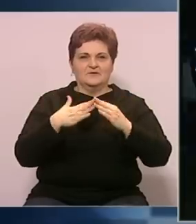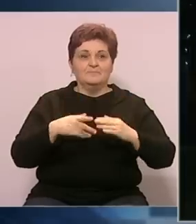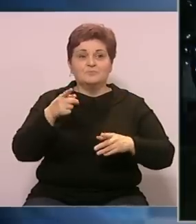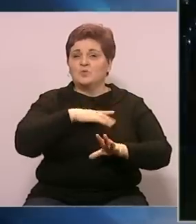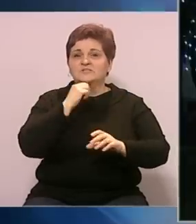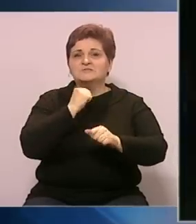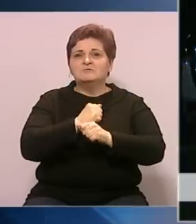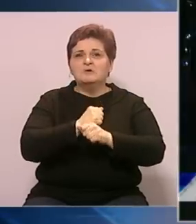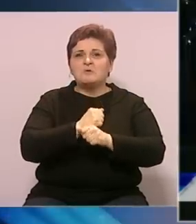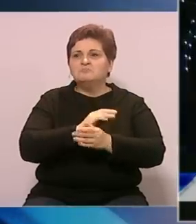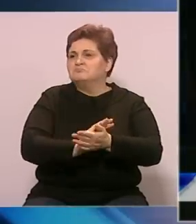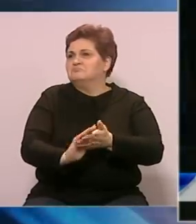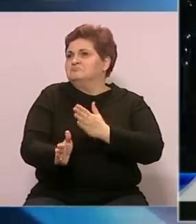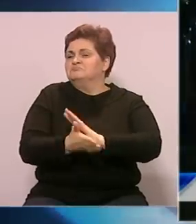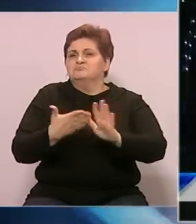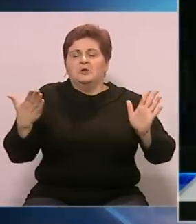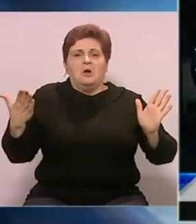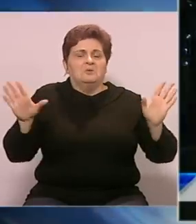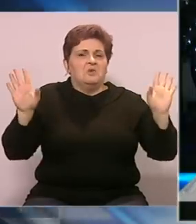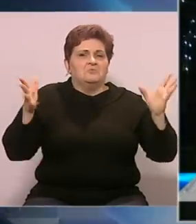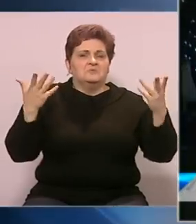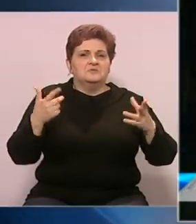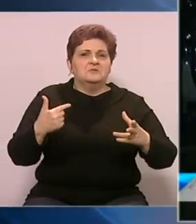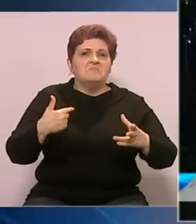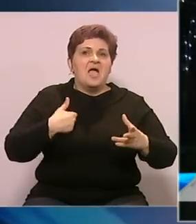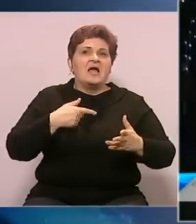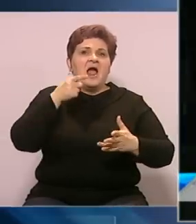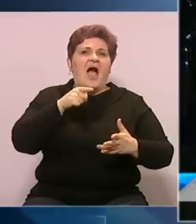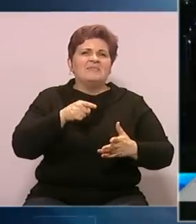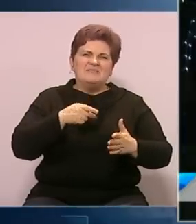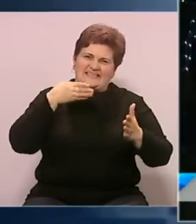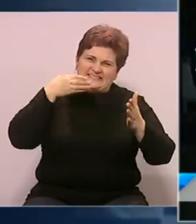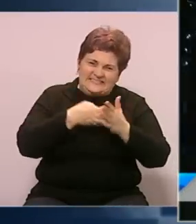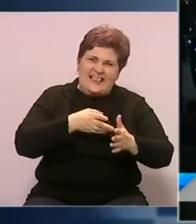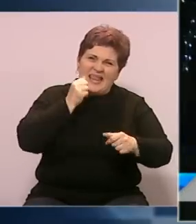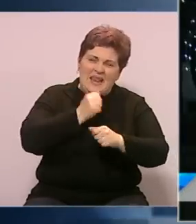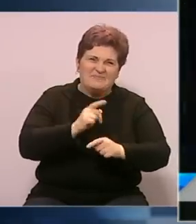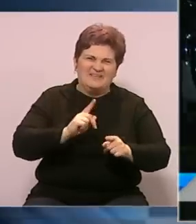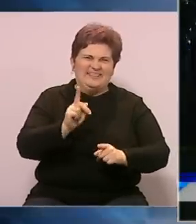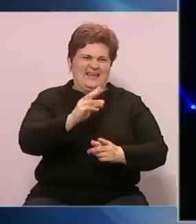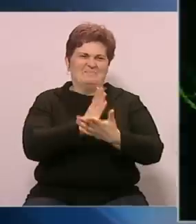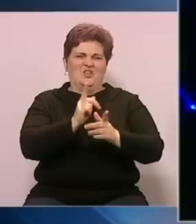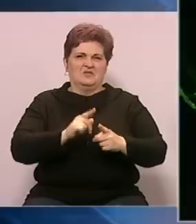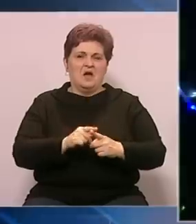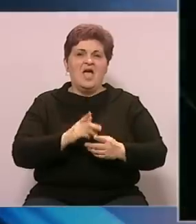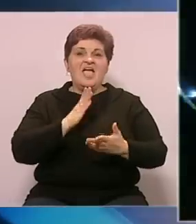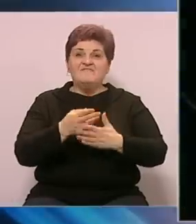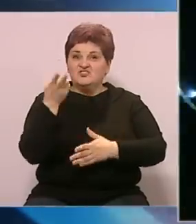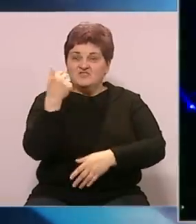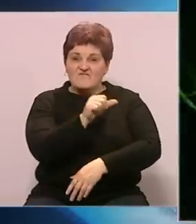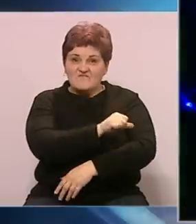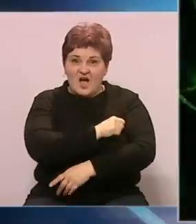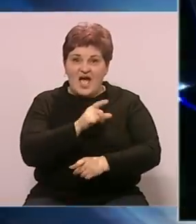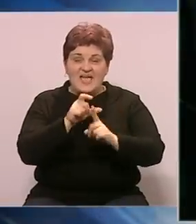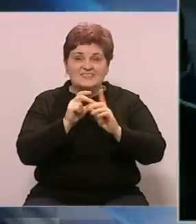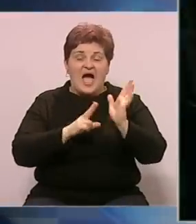radi spontano, zaista spontano. Znači kad bi išli vi ciljano na nešto da napraviti, to ne bi ispalo tako. Već 20 godina